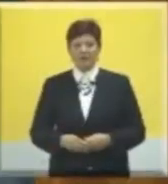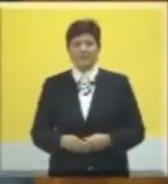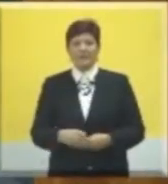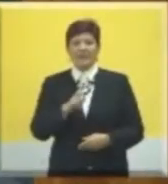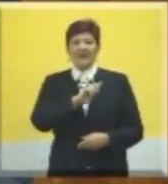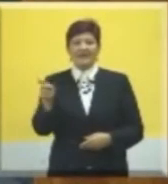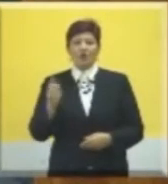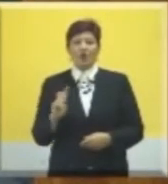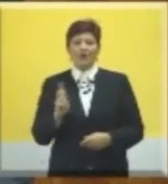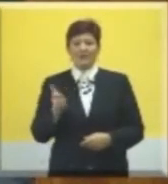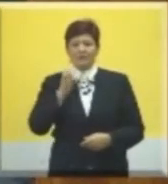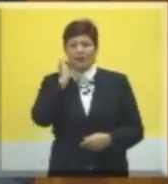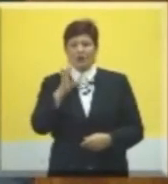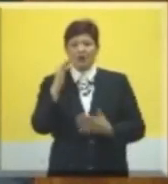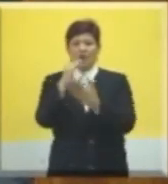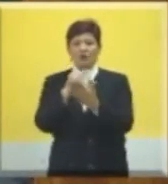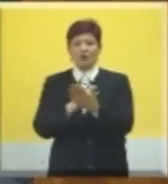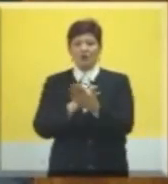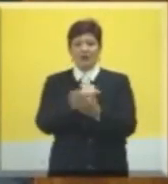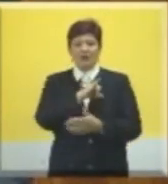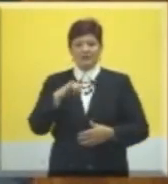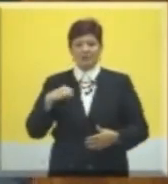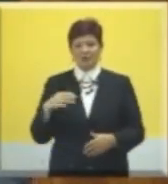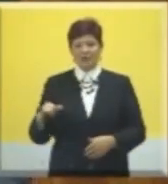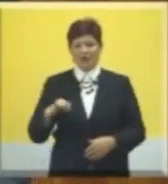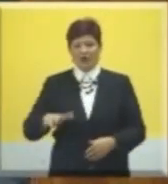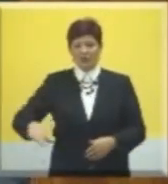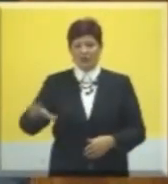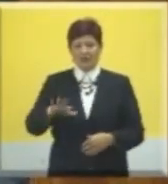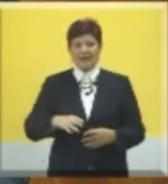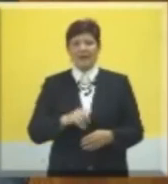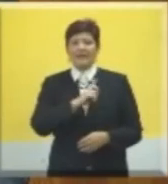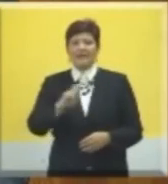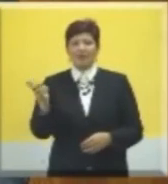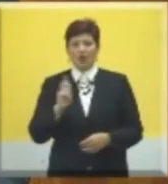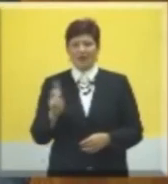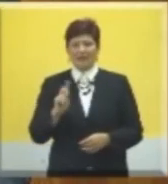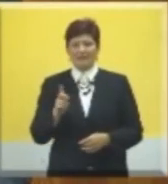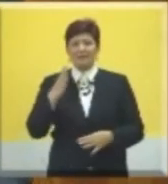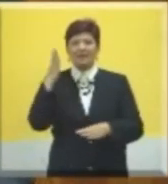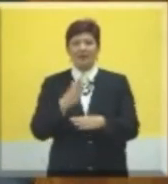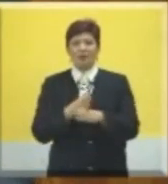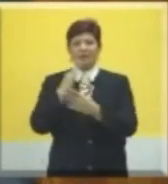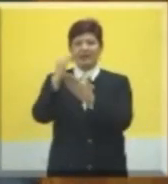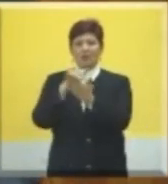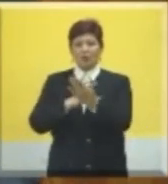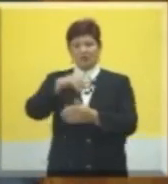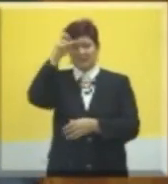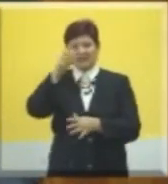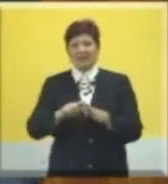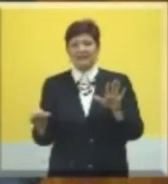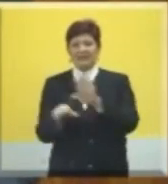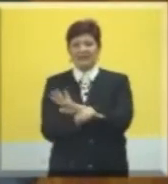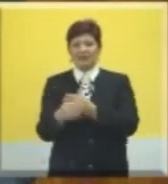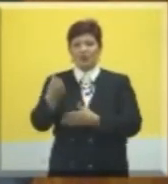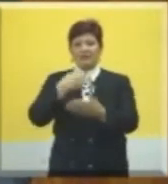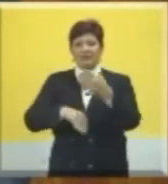Niko ne sme da ugrozi ustavnu autonomiju Vojvodine. Niko ne sme da povredi Ustav Srbije, skrivajući